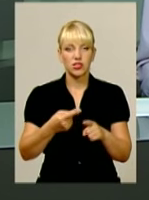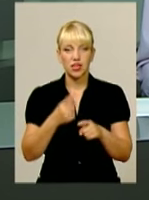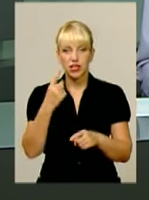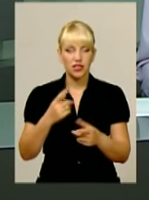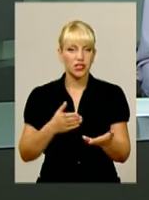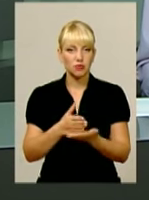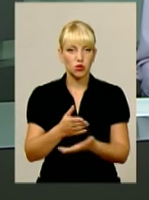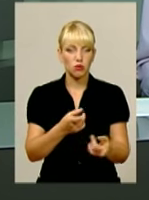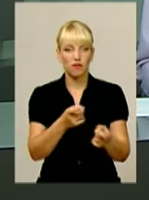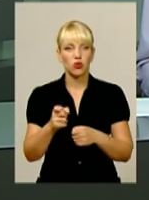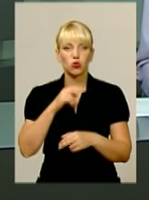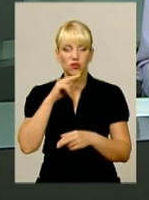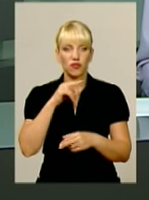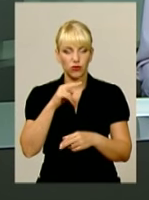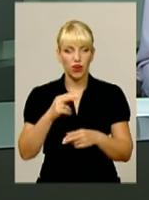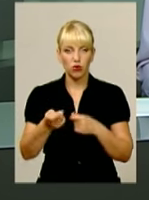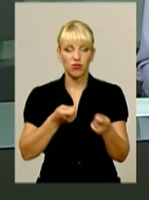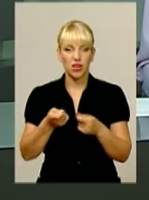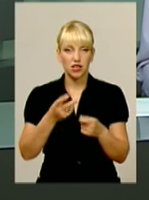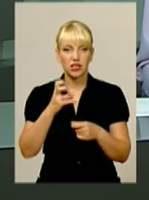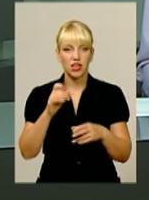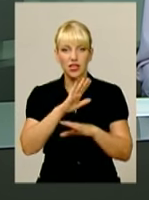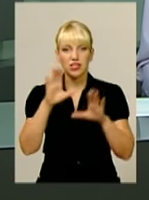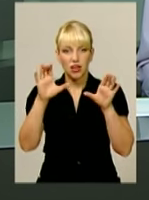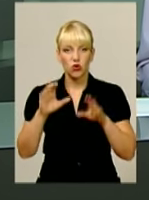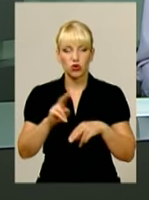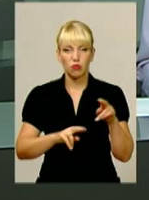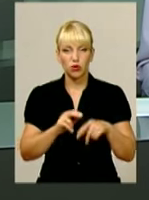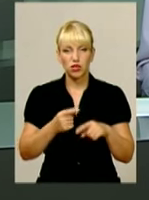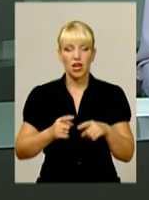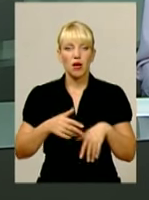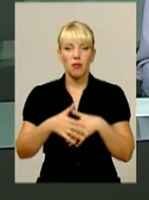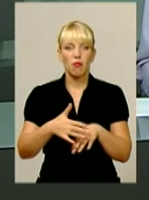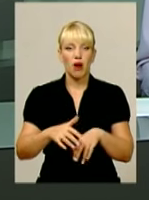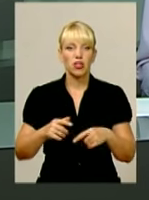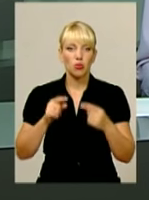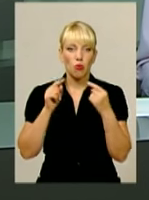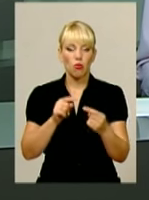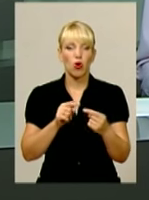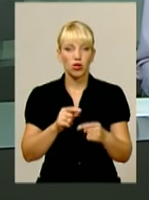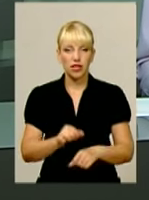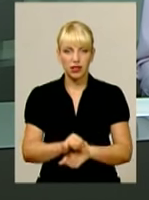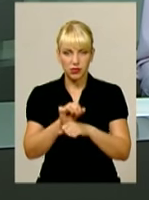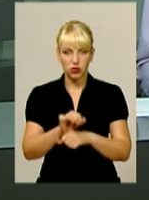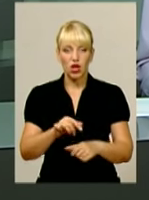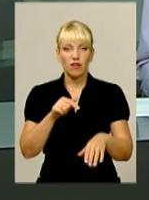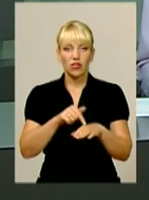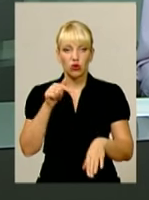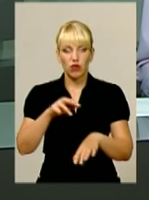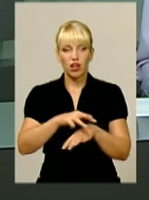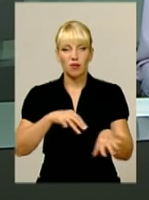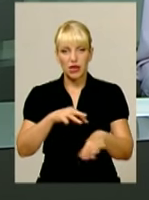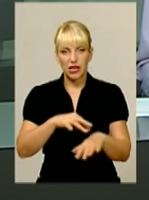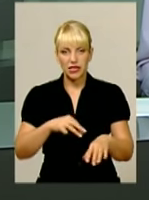проблеми будівництва. Та швидше за інших на протест мешканців будинку на вулиці Соборній 44-1 відреагували